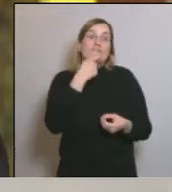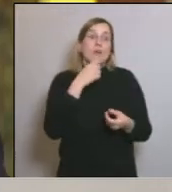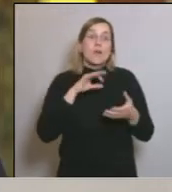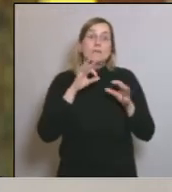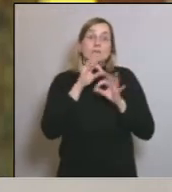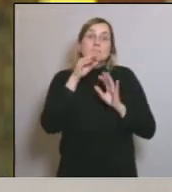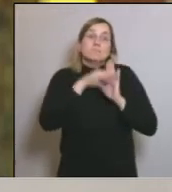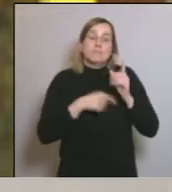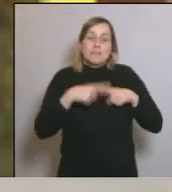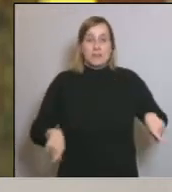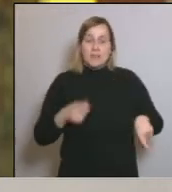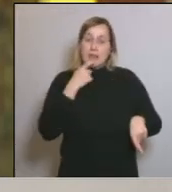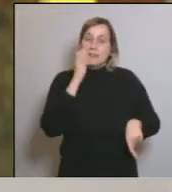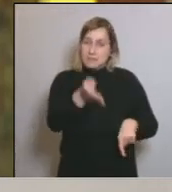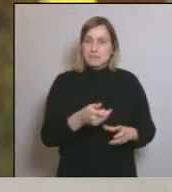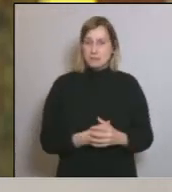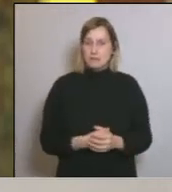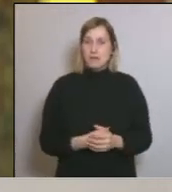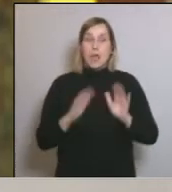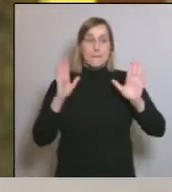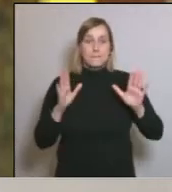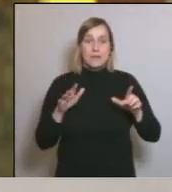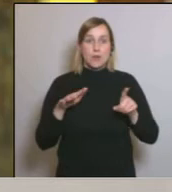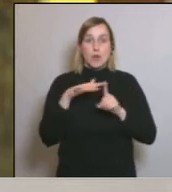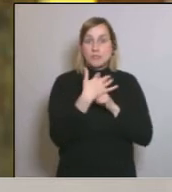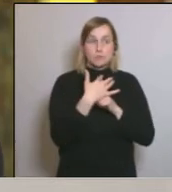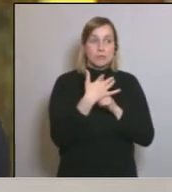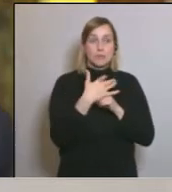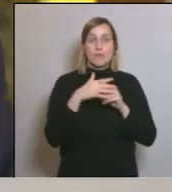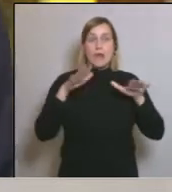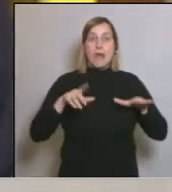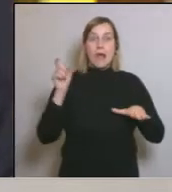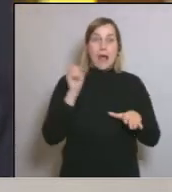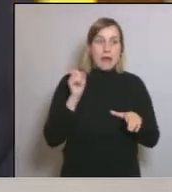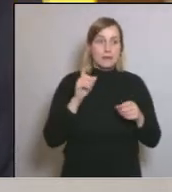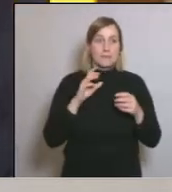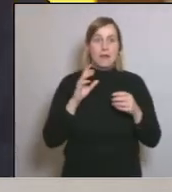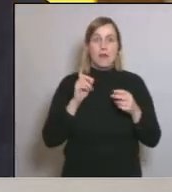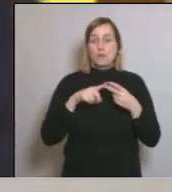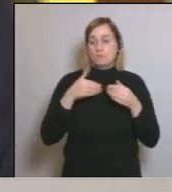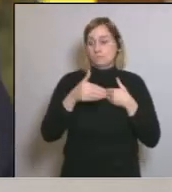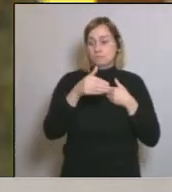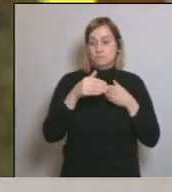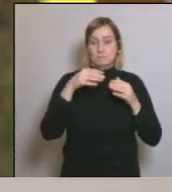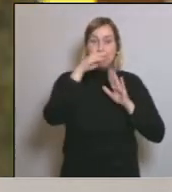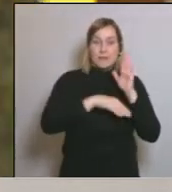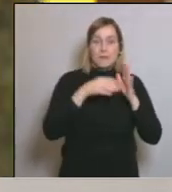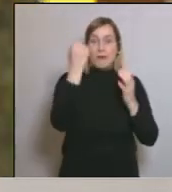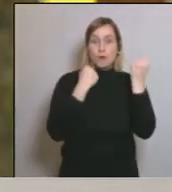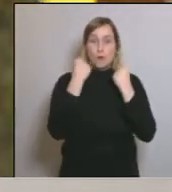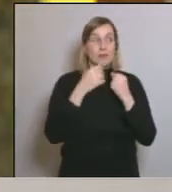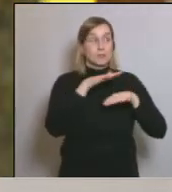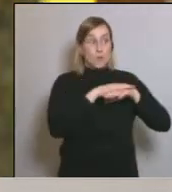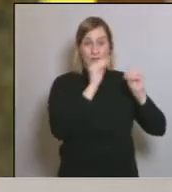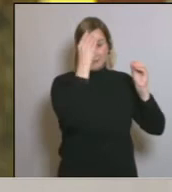molt bé però tant l'estat d'alarma com les mesures econòmiques que s'ha de prendre el govern